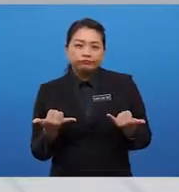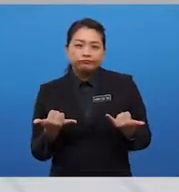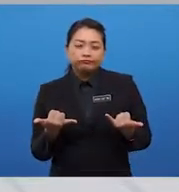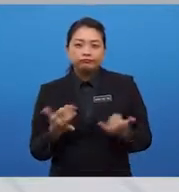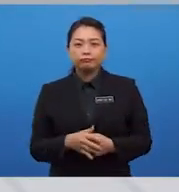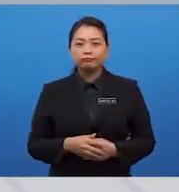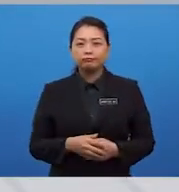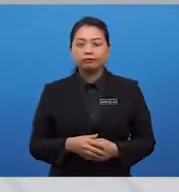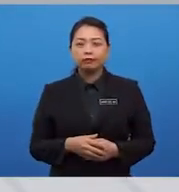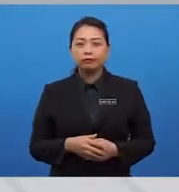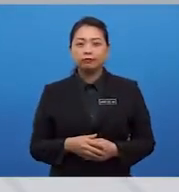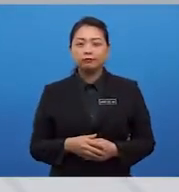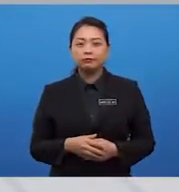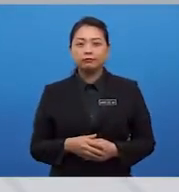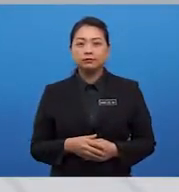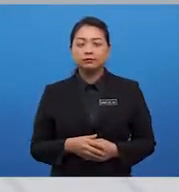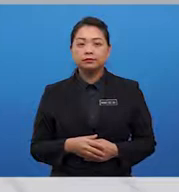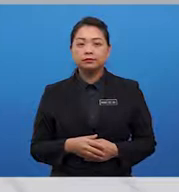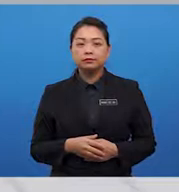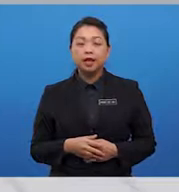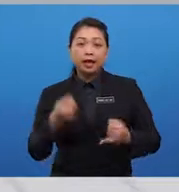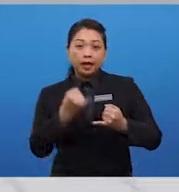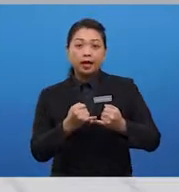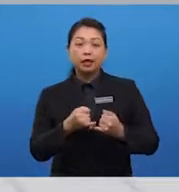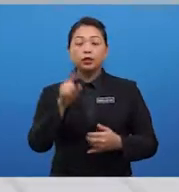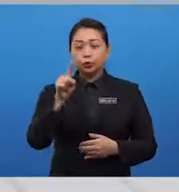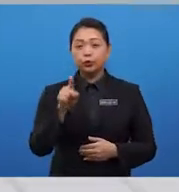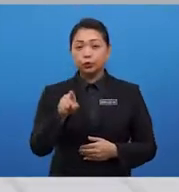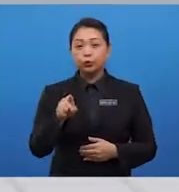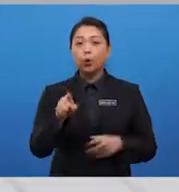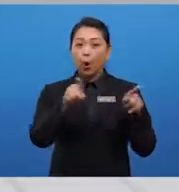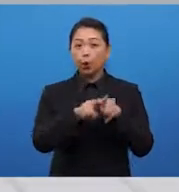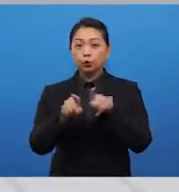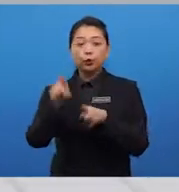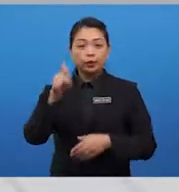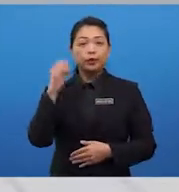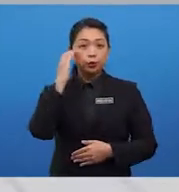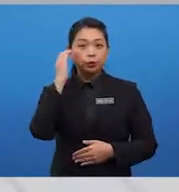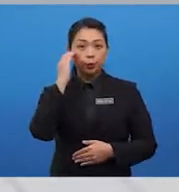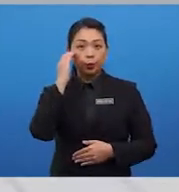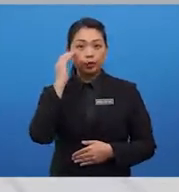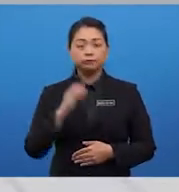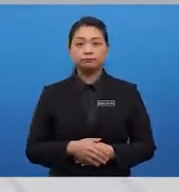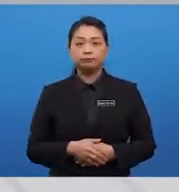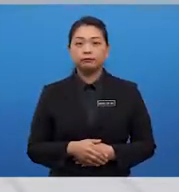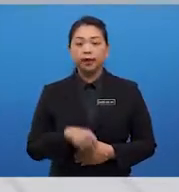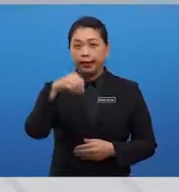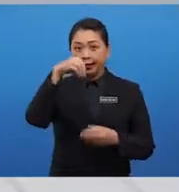Terakhir, anda juga perlu tahu bahawa dalam tulisan,